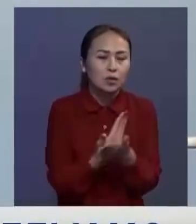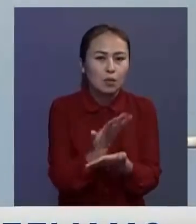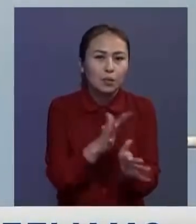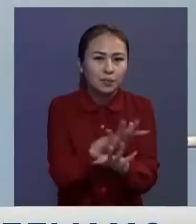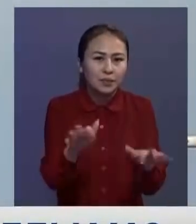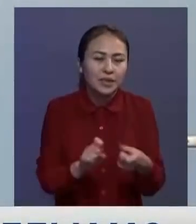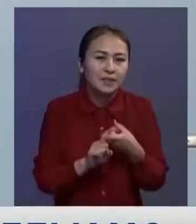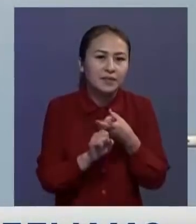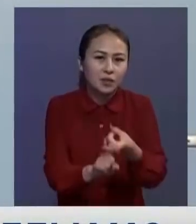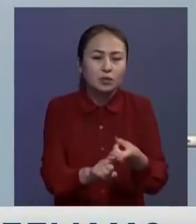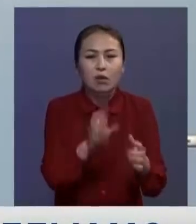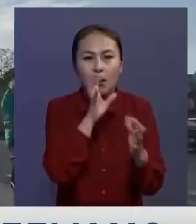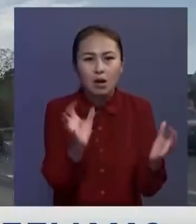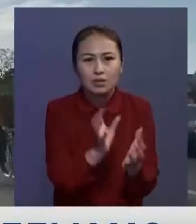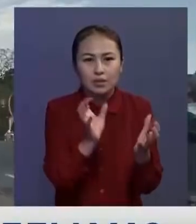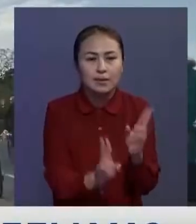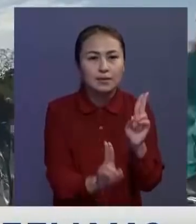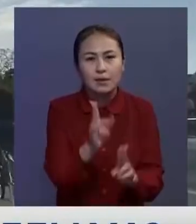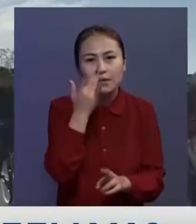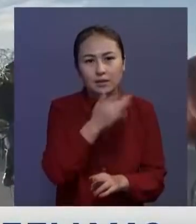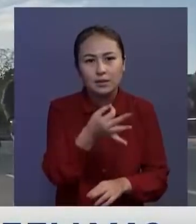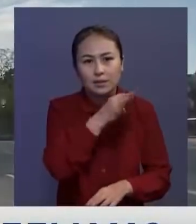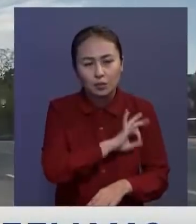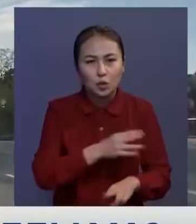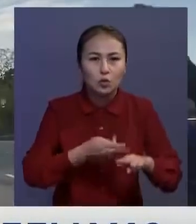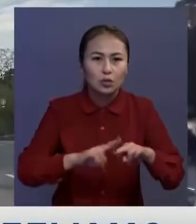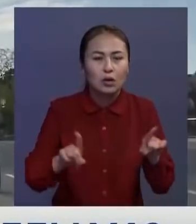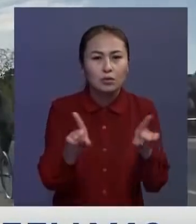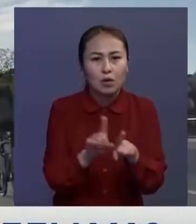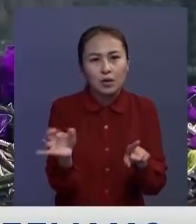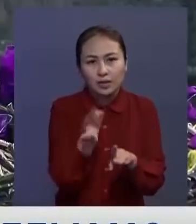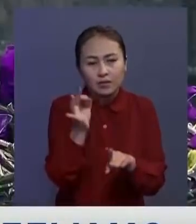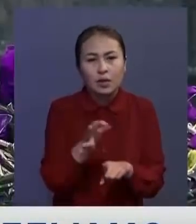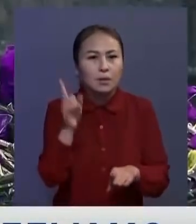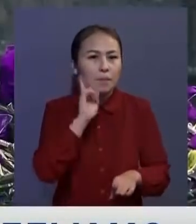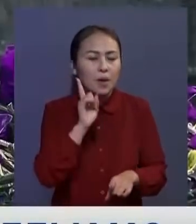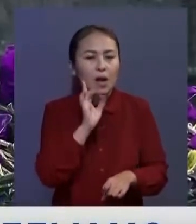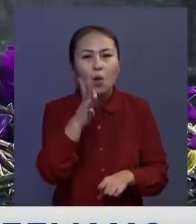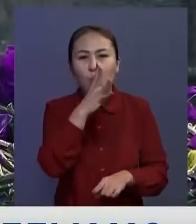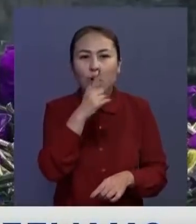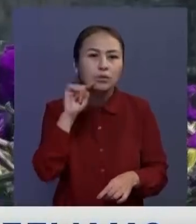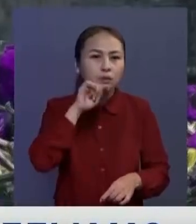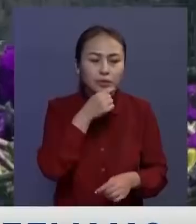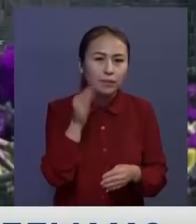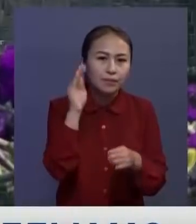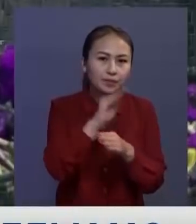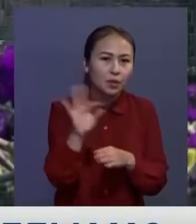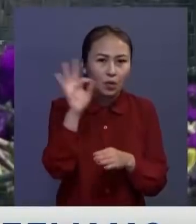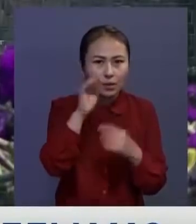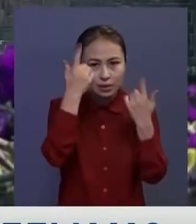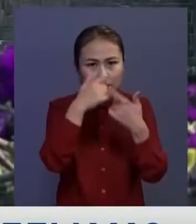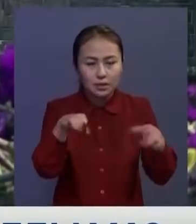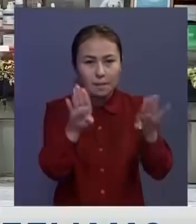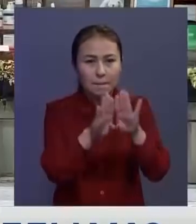біліктің вируспен күресті ұстану болтырған сайы сатының тиімділігін айтындайды. Геседе сарапшылар бәріне уақыт түреші деп, стратегияның нәтижесі жайлы тек